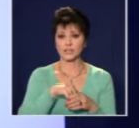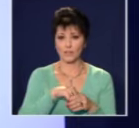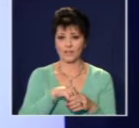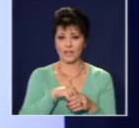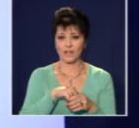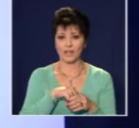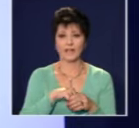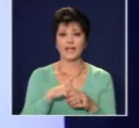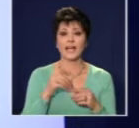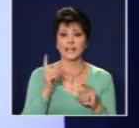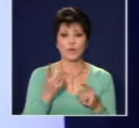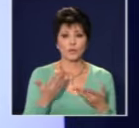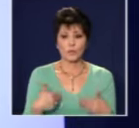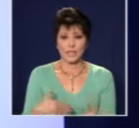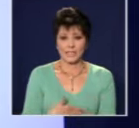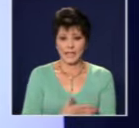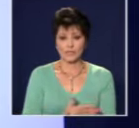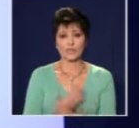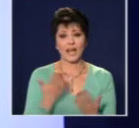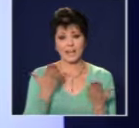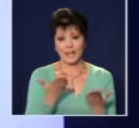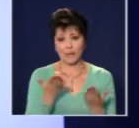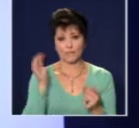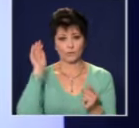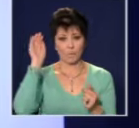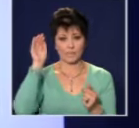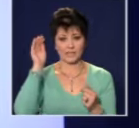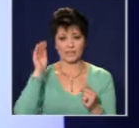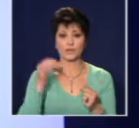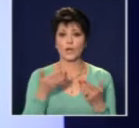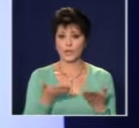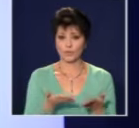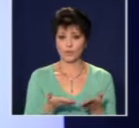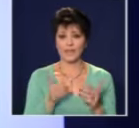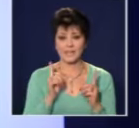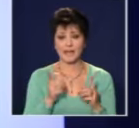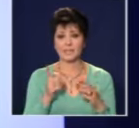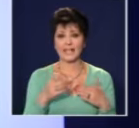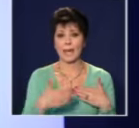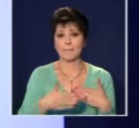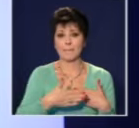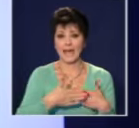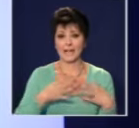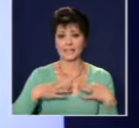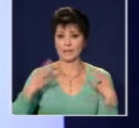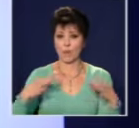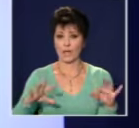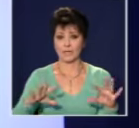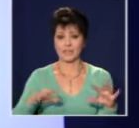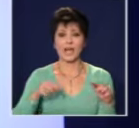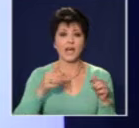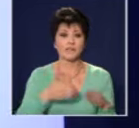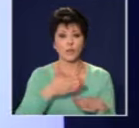ежедневие неговото бъдеще и това е начинът по който може да постигнеме пряка демокрация В този ред на мисли